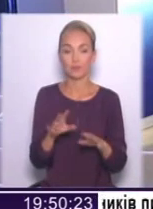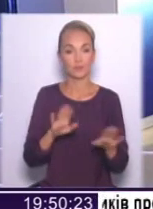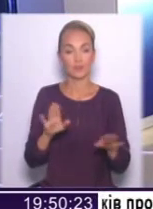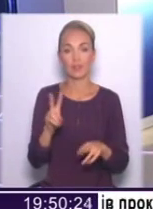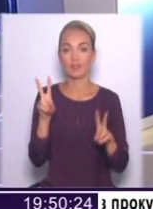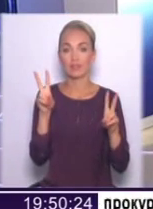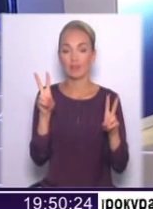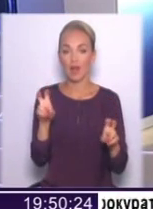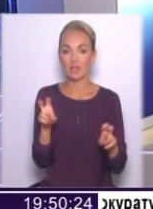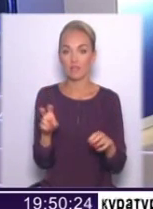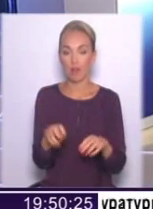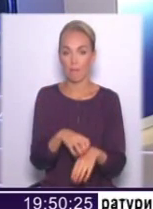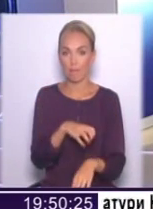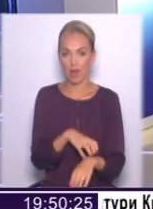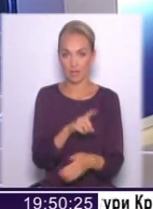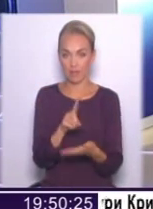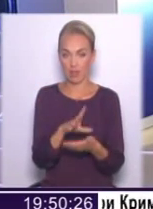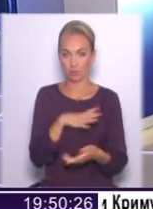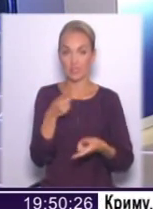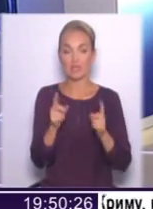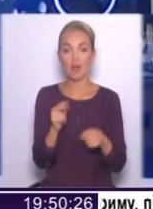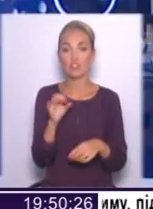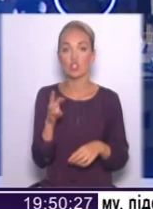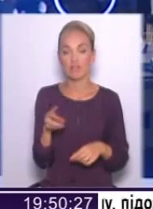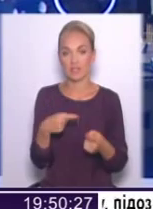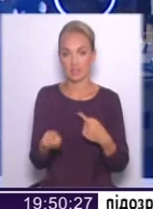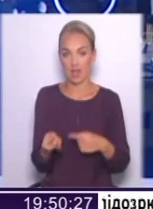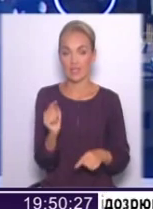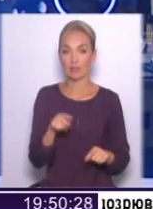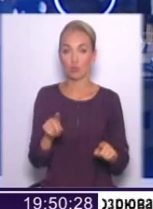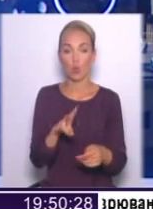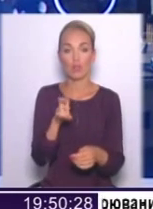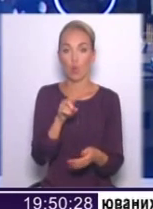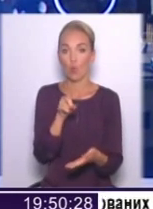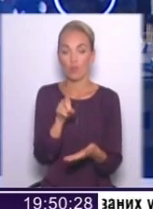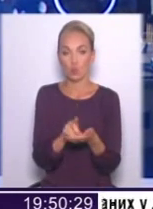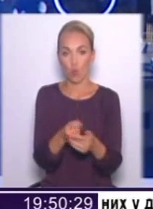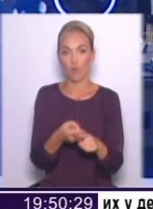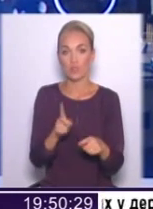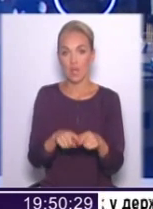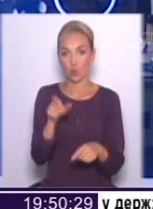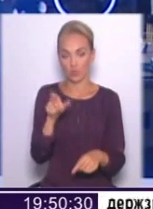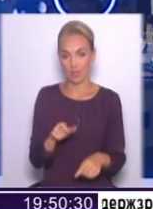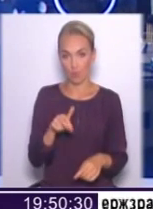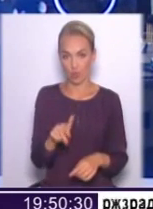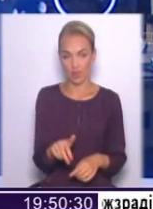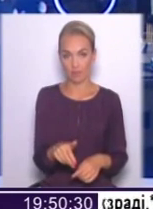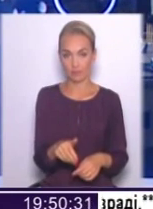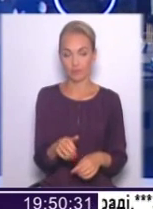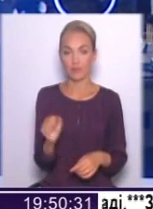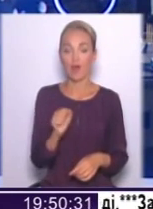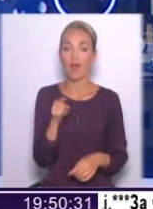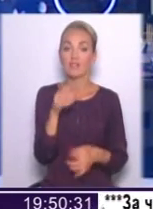партії могла бути. Насправді, чим відрізняється? Тим, що не обов'язково ця людина пройде. А ви сказали про